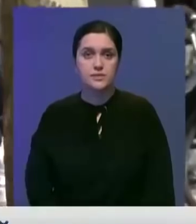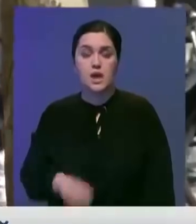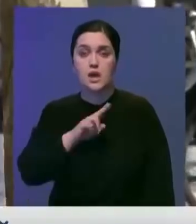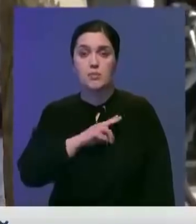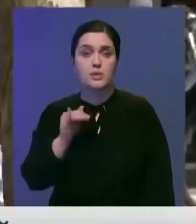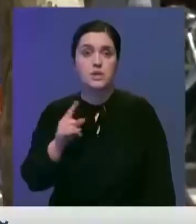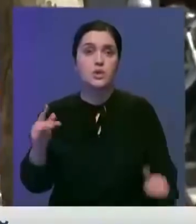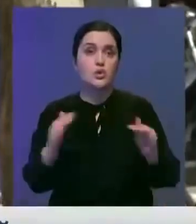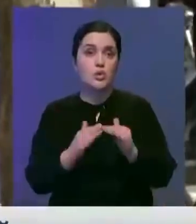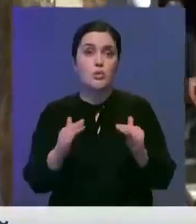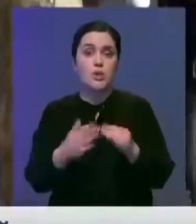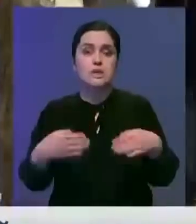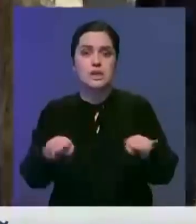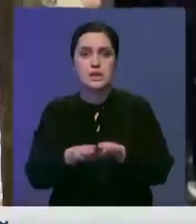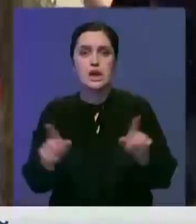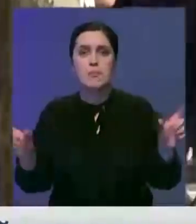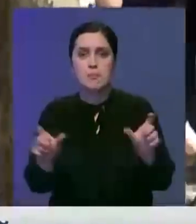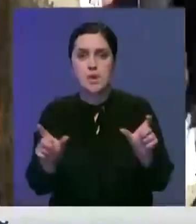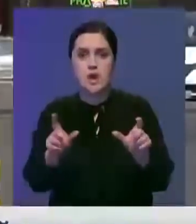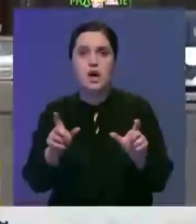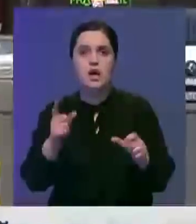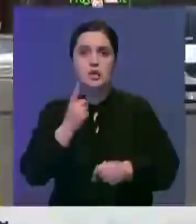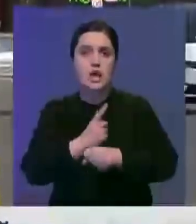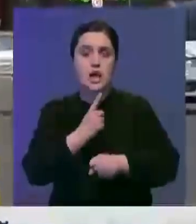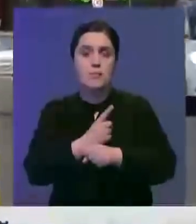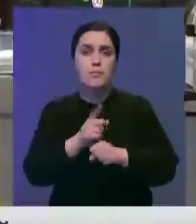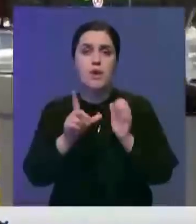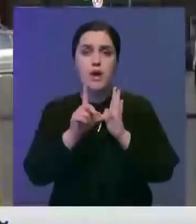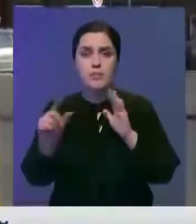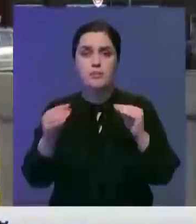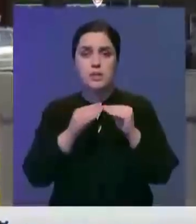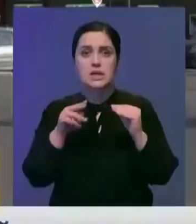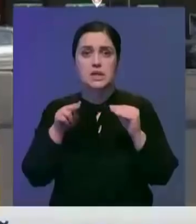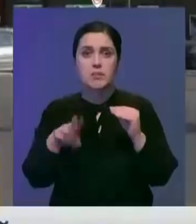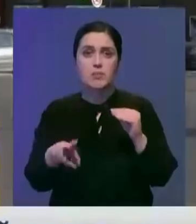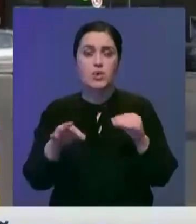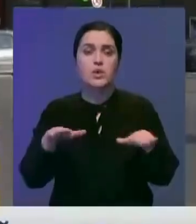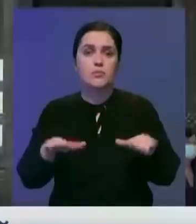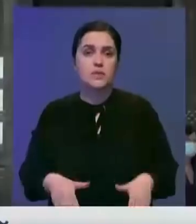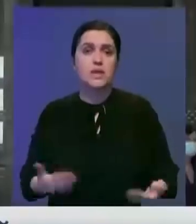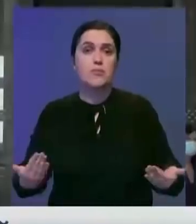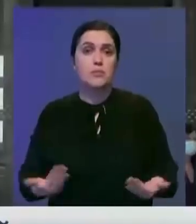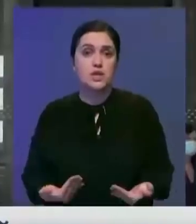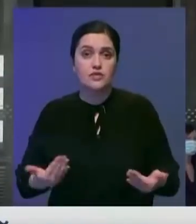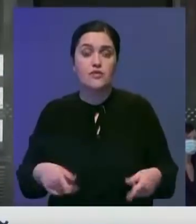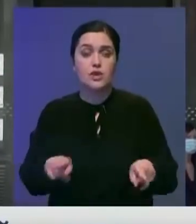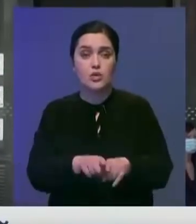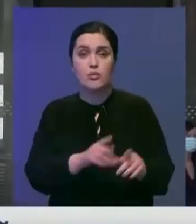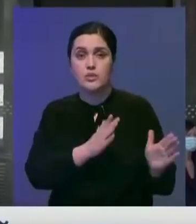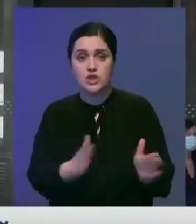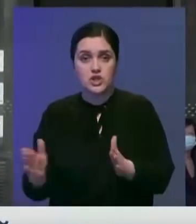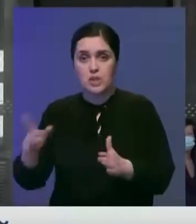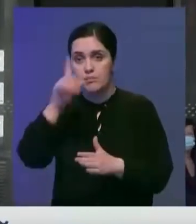Работа из дома, закрытие магазинов, запрет на поездки дальше 10 километров от места проживания. В таком режиме